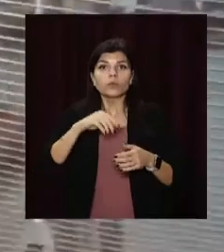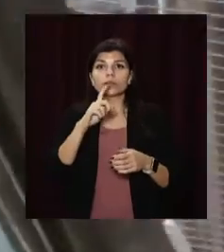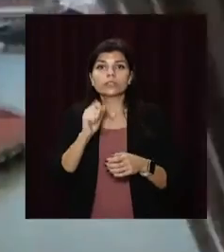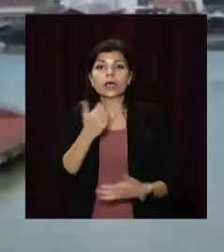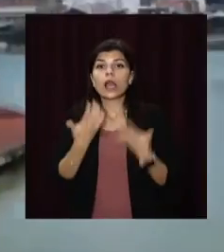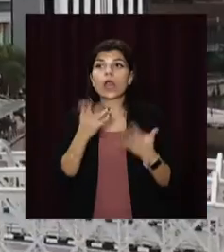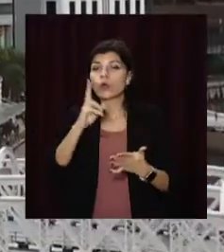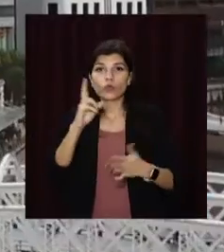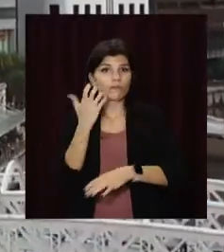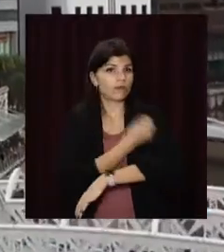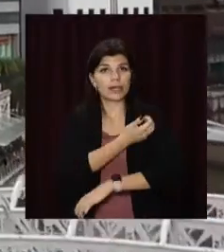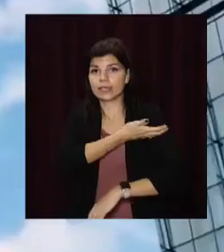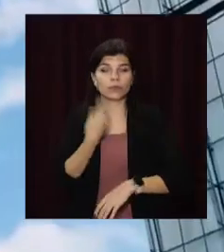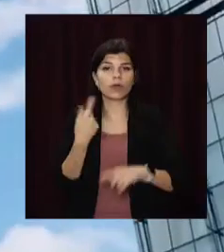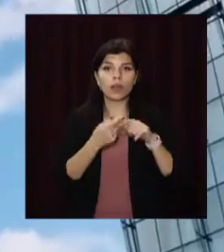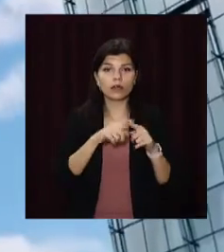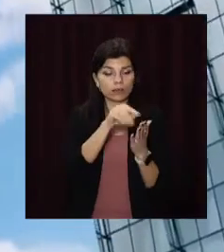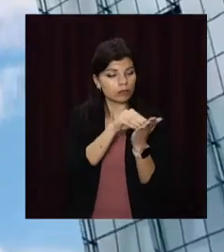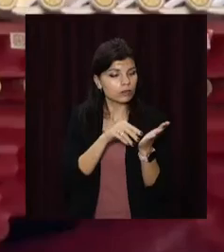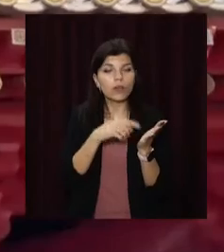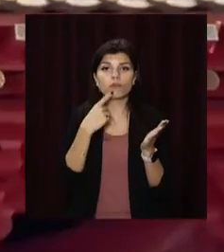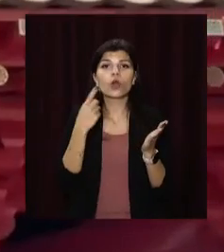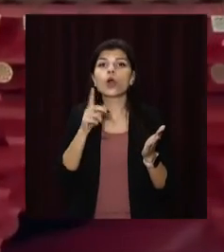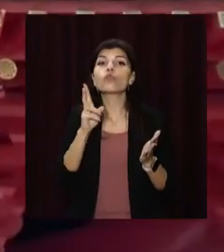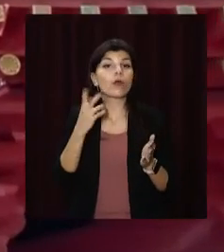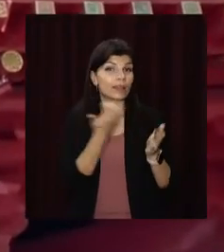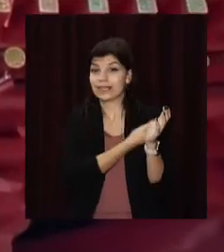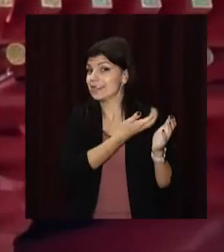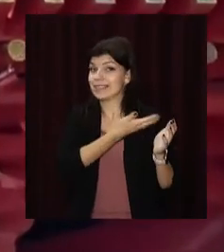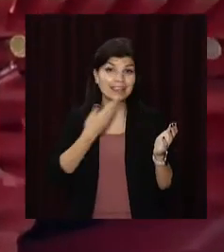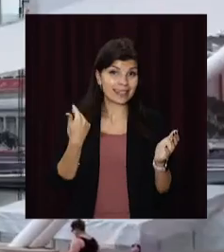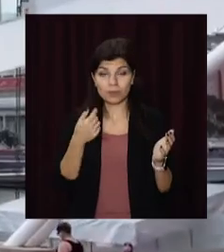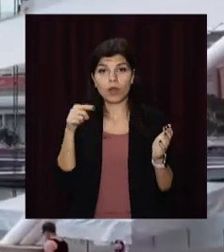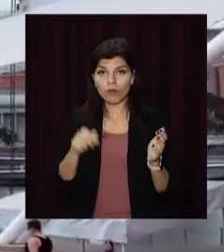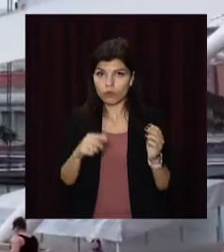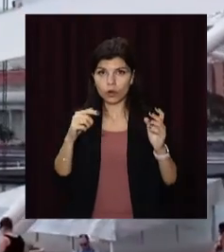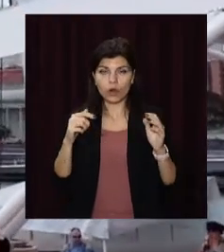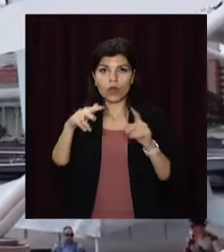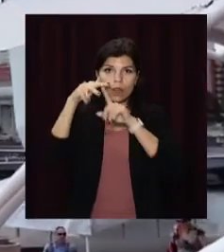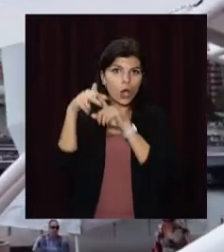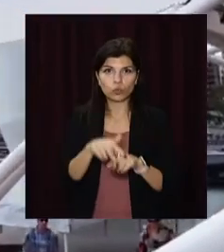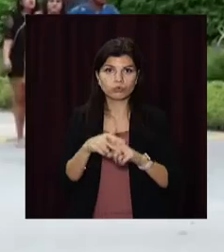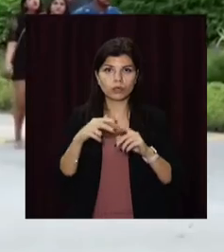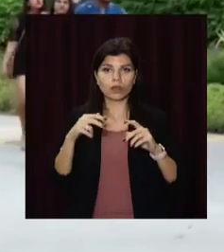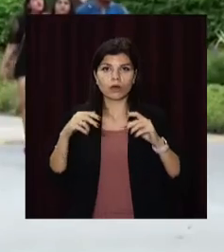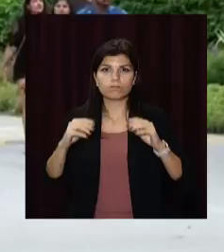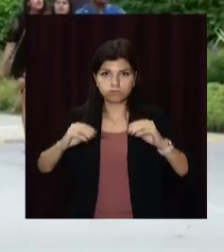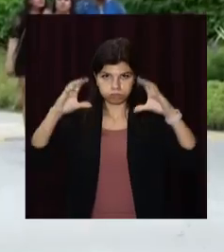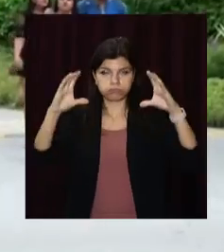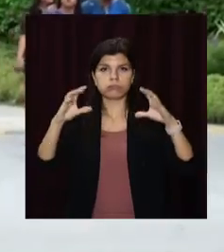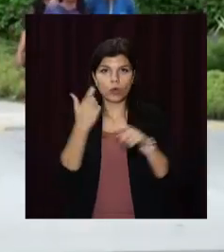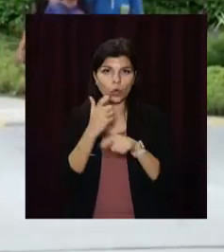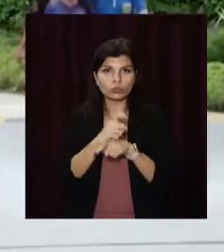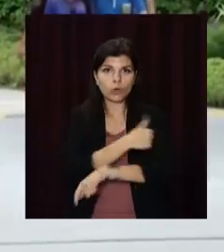за невакцинованих людей. У відомстві додали, що не імунізовані непропорційно збільшують навантаження на ресурси охорони